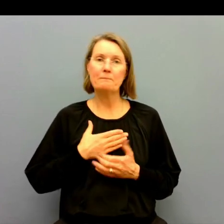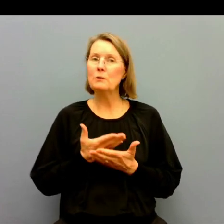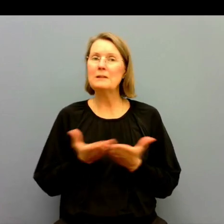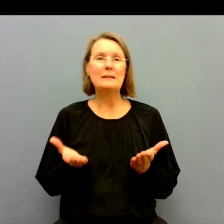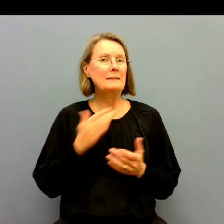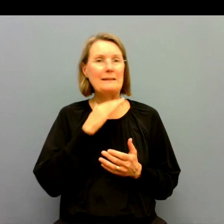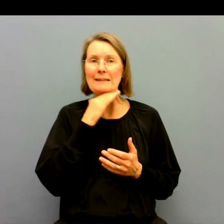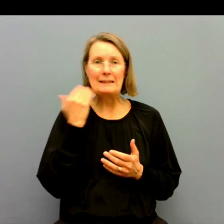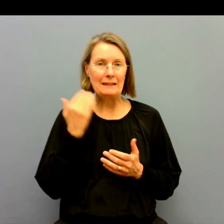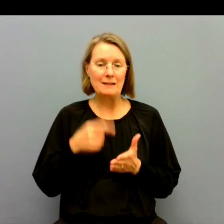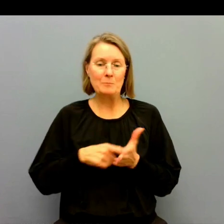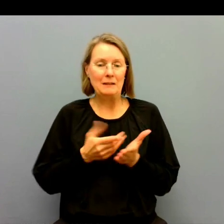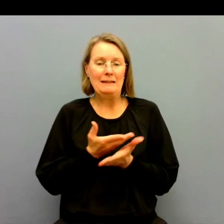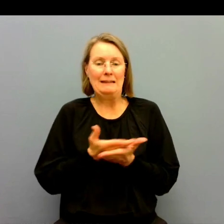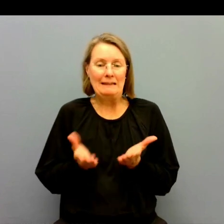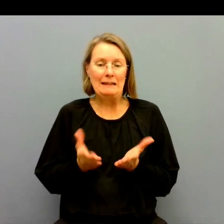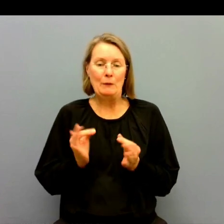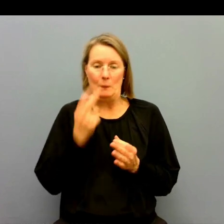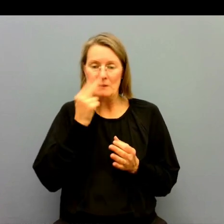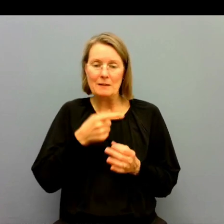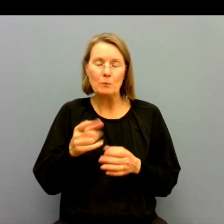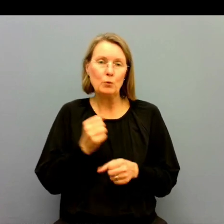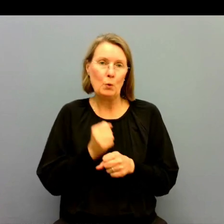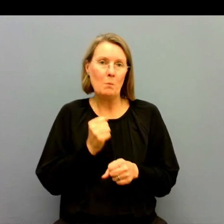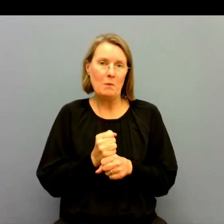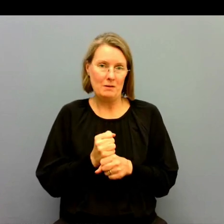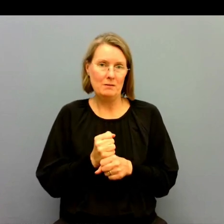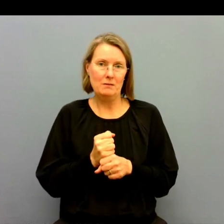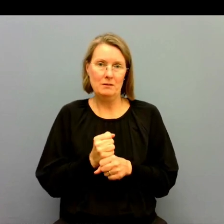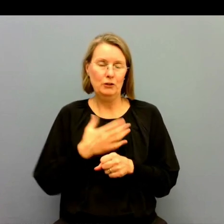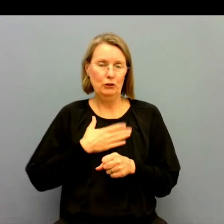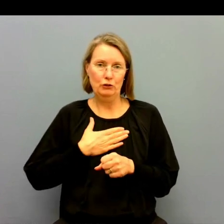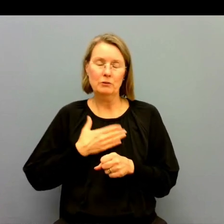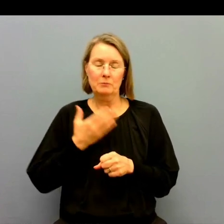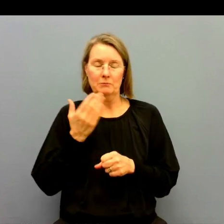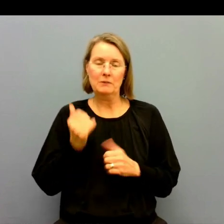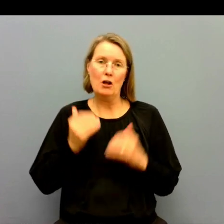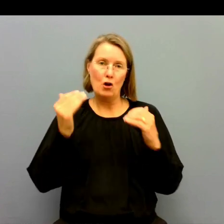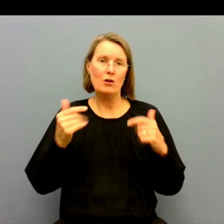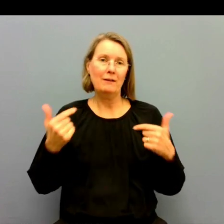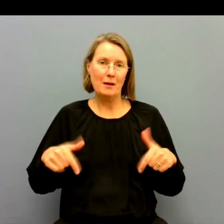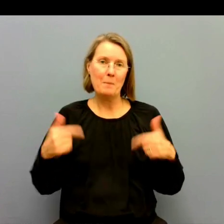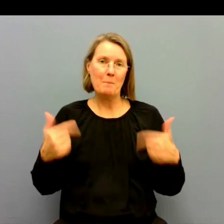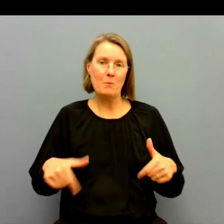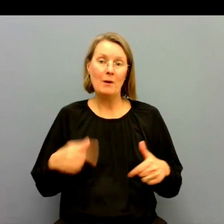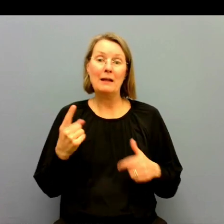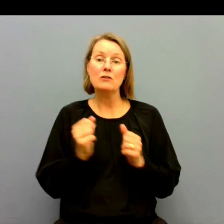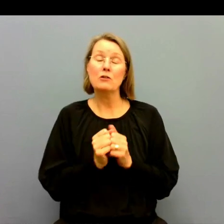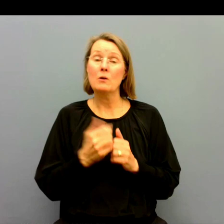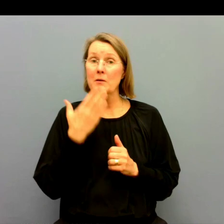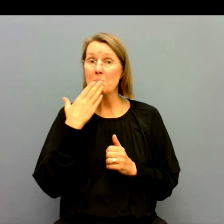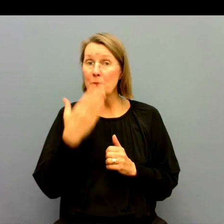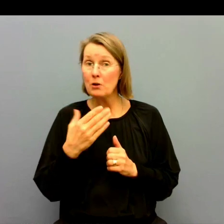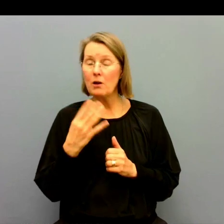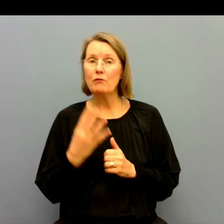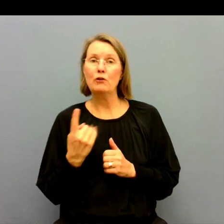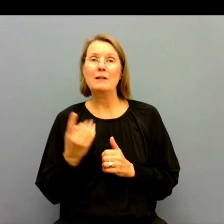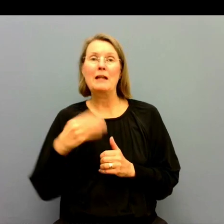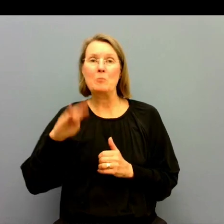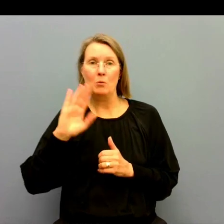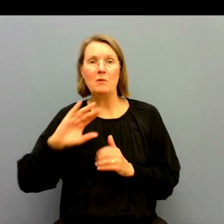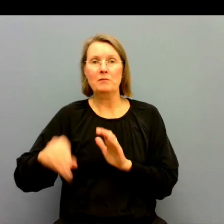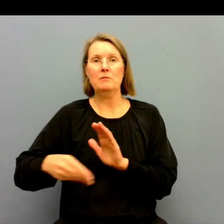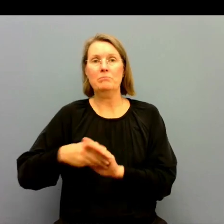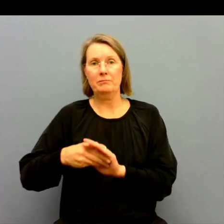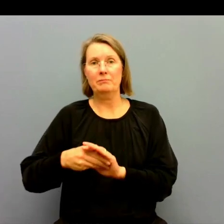Nej det tycker jag inte att det är framförallt inte hastigheten tillräcklig. Det som är bra är de här 41 miljonerna som man